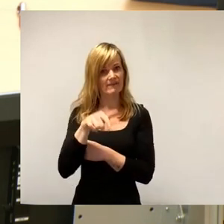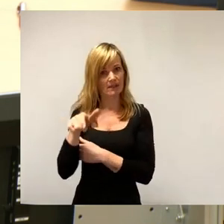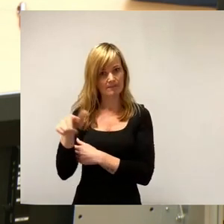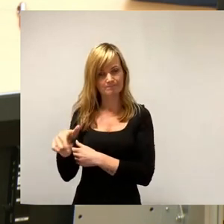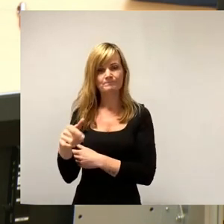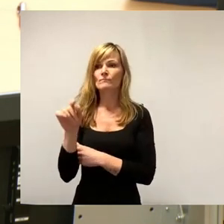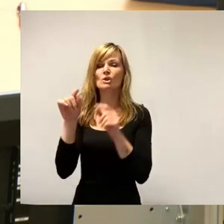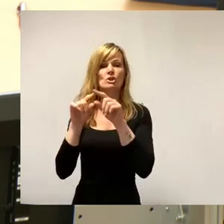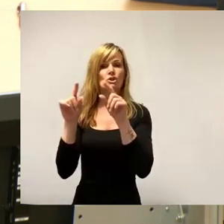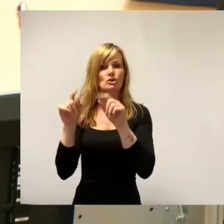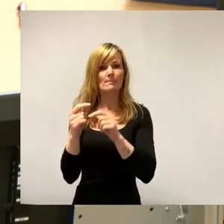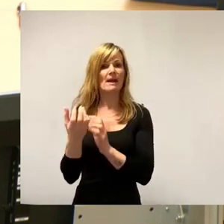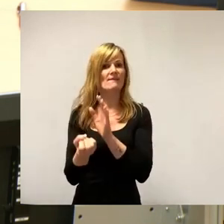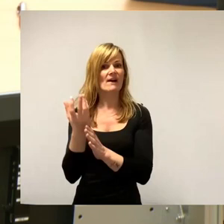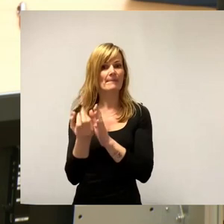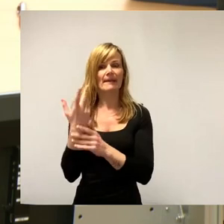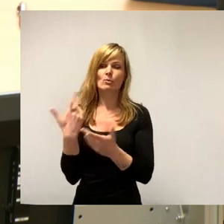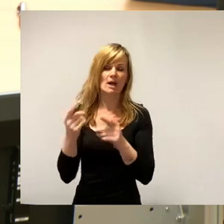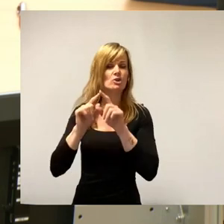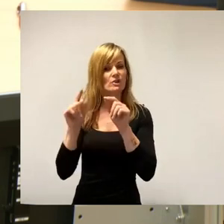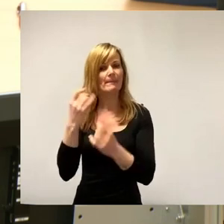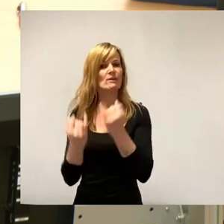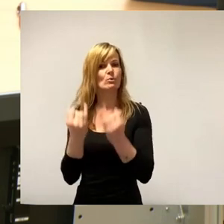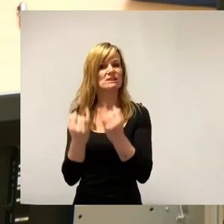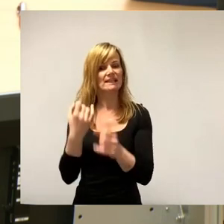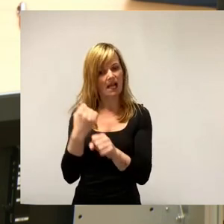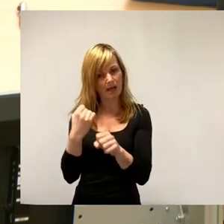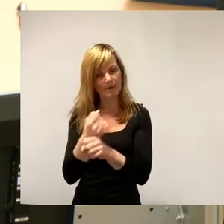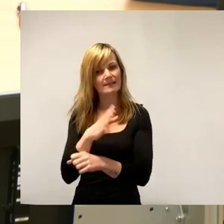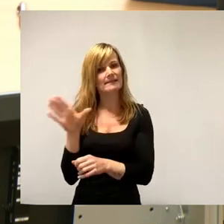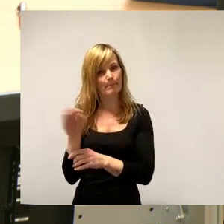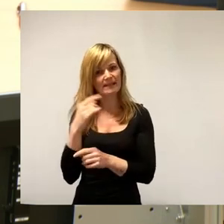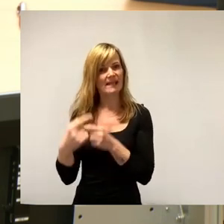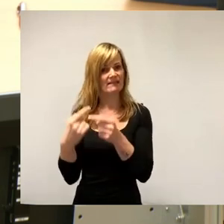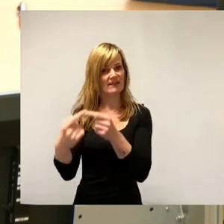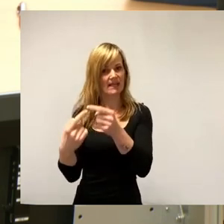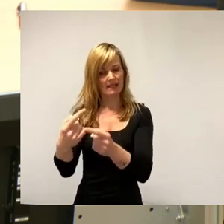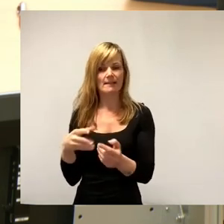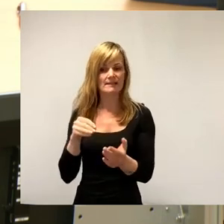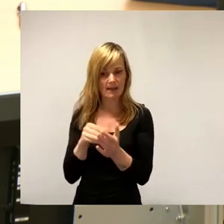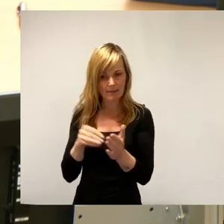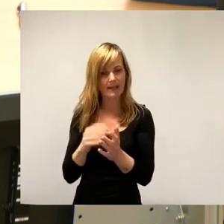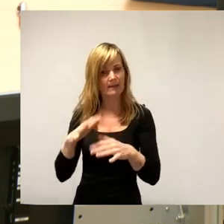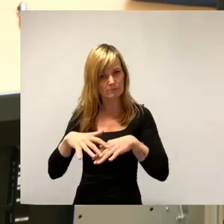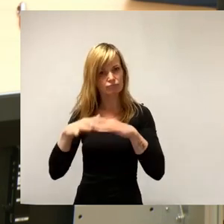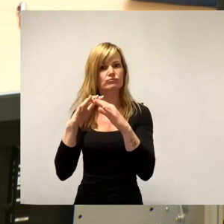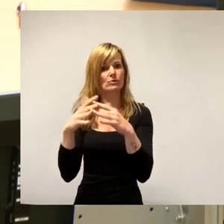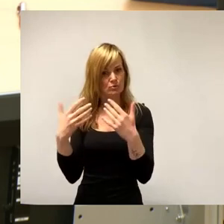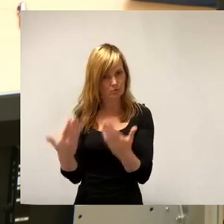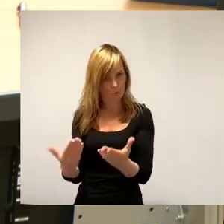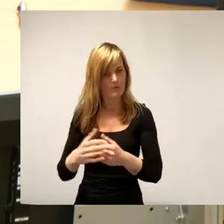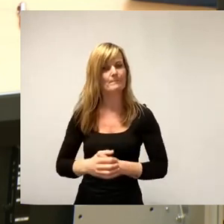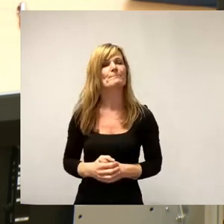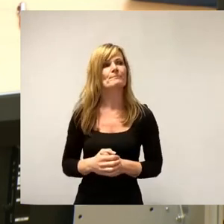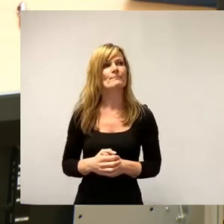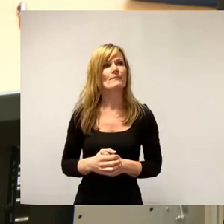in der Chipindustrie gearbeitet haben, die es mitentwickelt haben, die es mit hervorgebracht haben. Und die